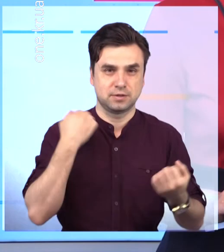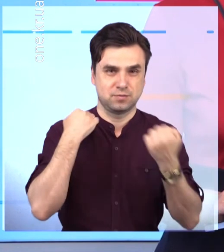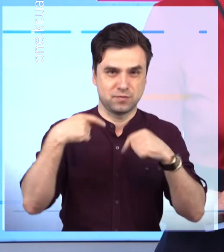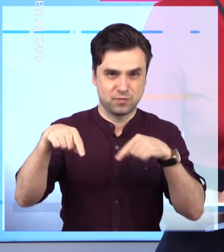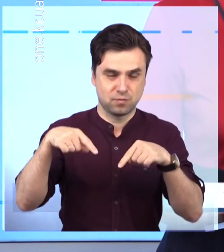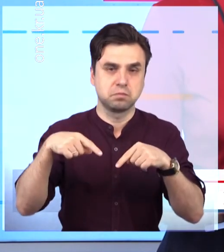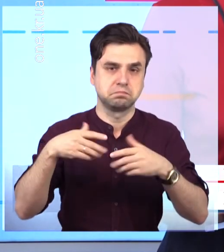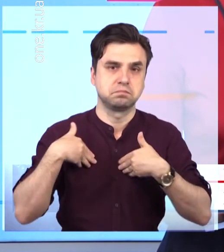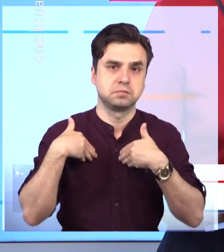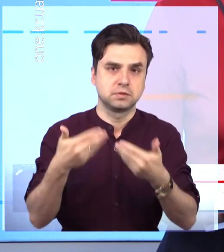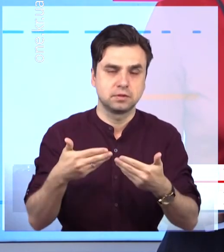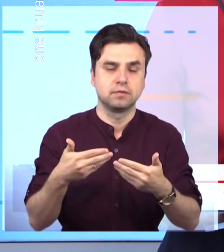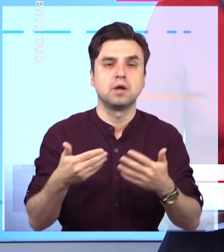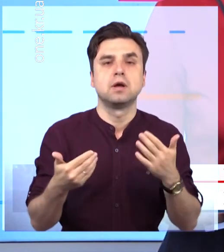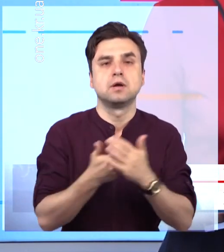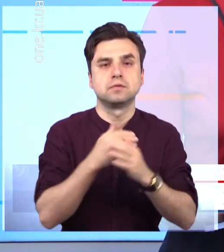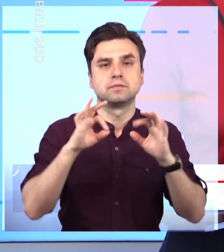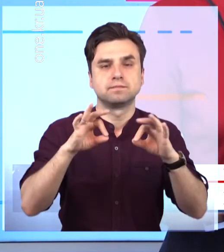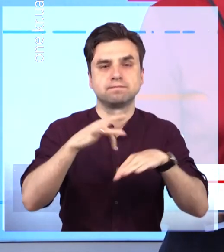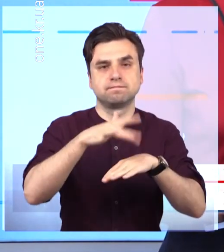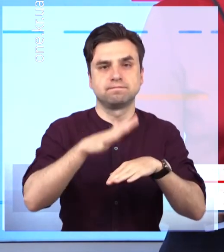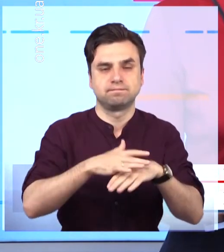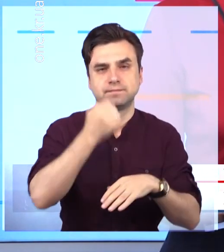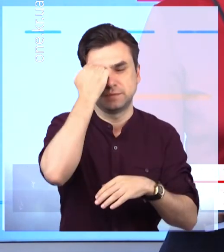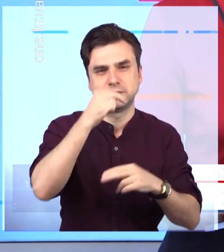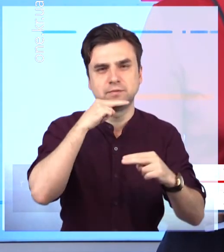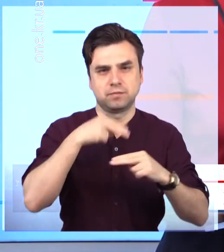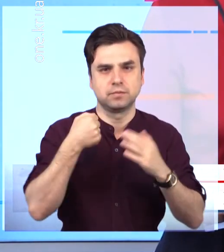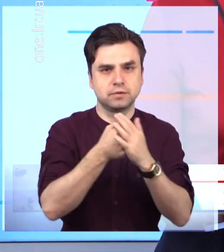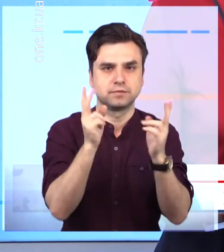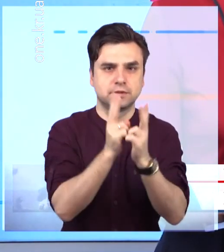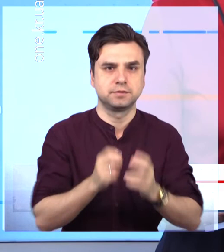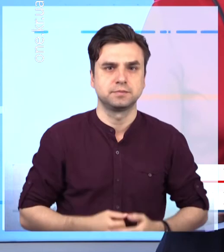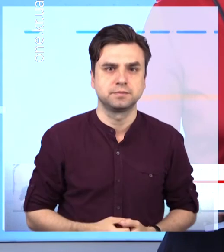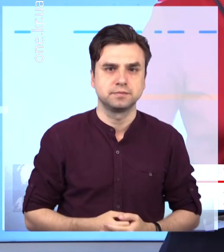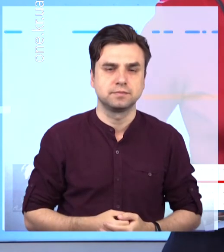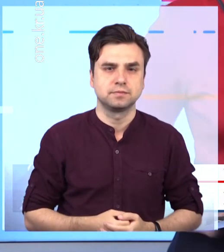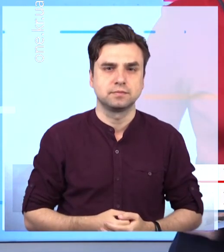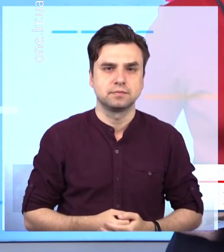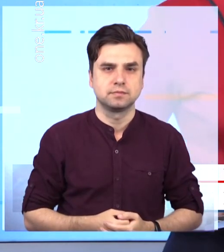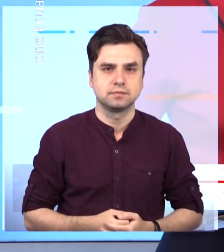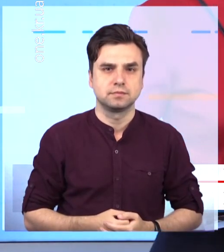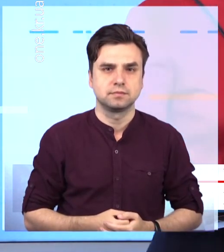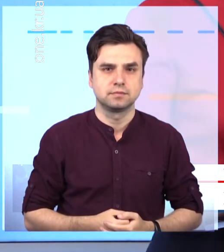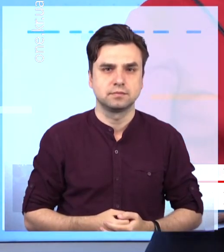Вітаємо наших спортсменів «Так тримати». І на цьому у мене все. Я дякую за увагу і до зустрічі в ефірі.